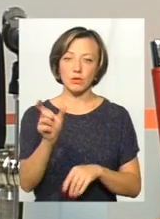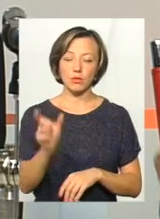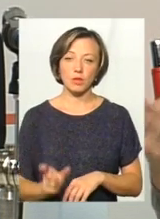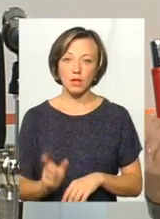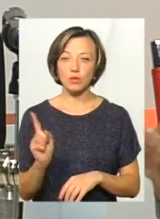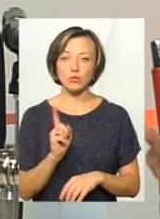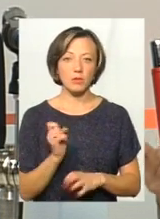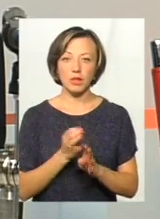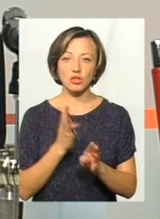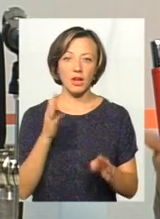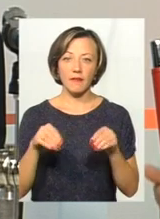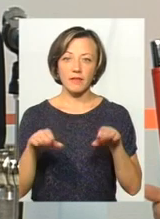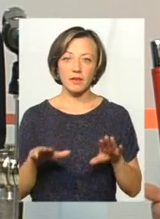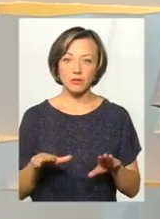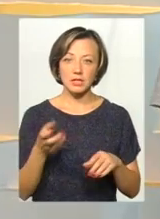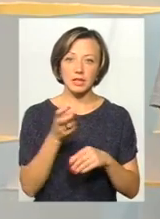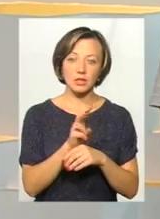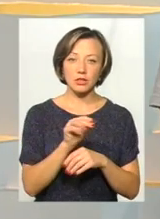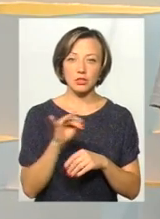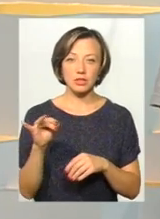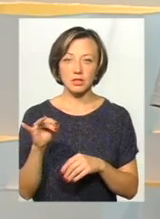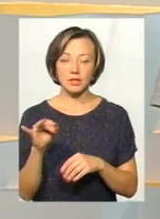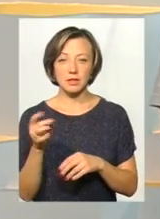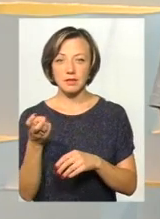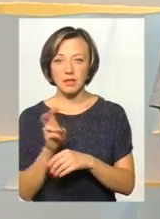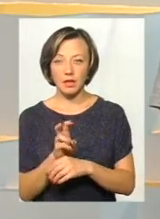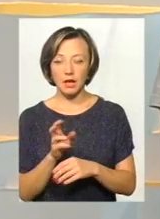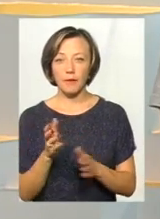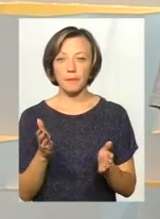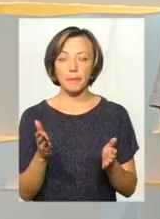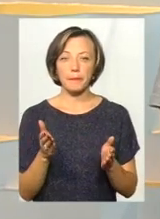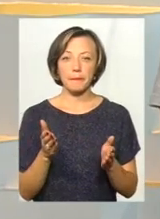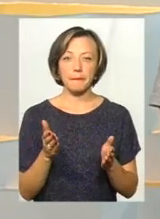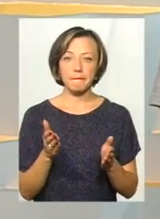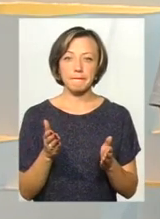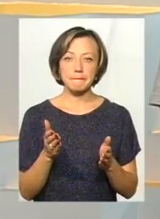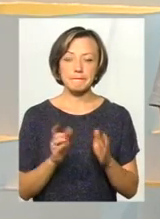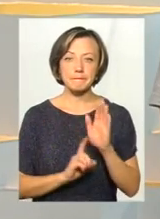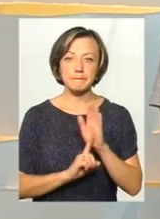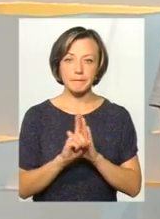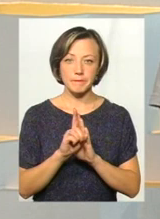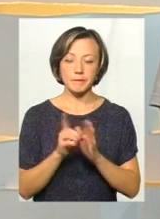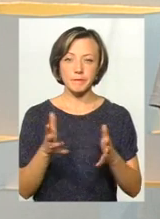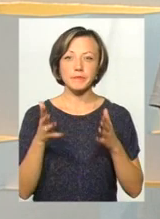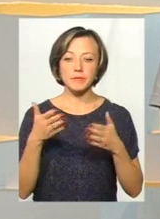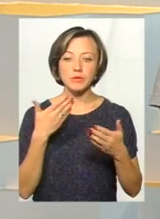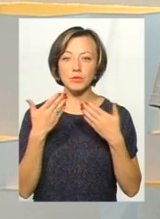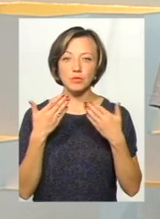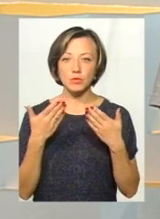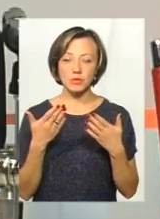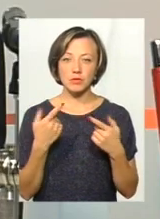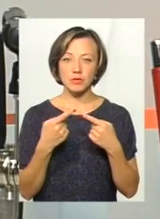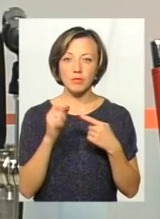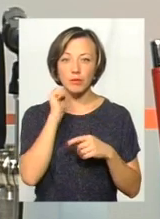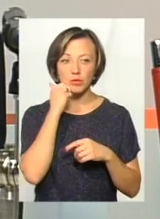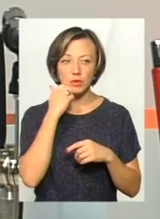щоб не черга вирішувала зайти пацієнту, чи пацієнт в черзі починав з'ясовувати стосунки з якоюсь